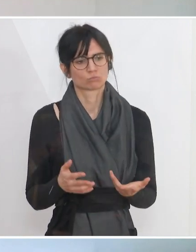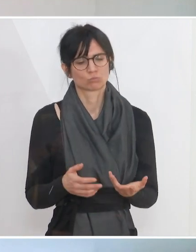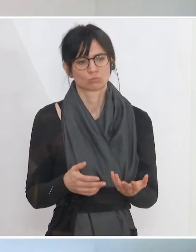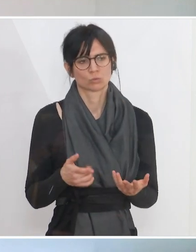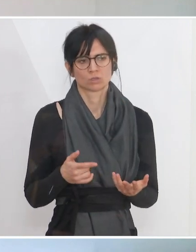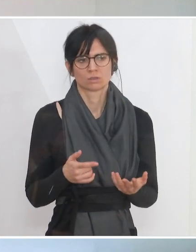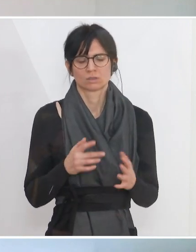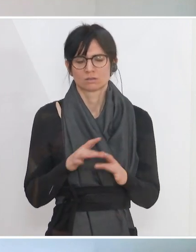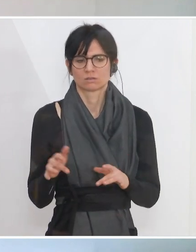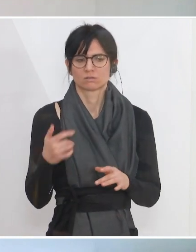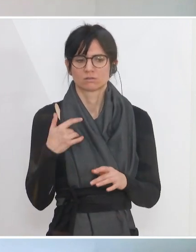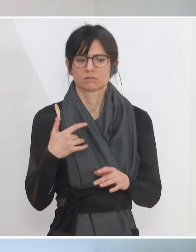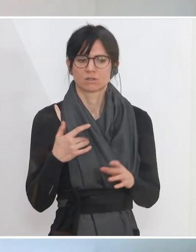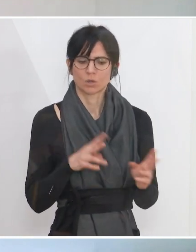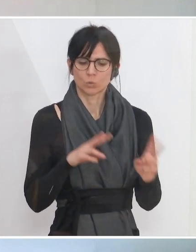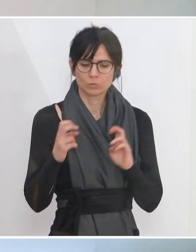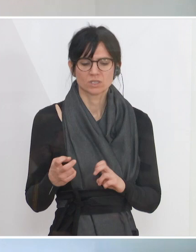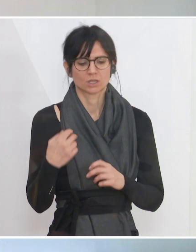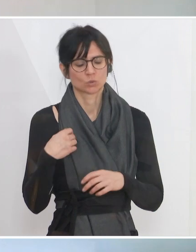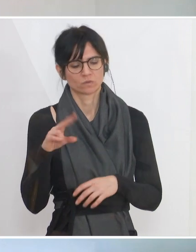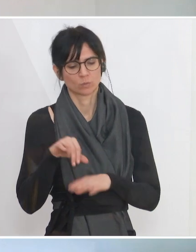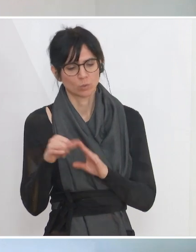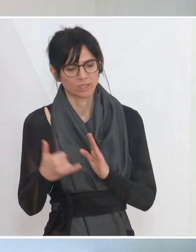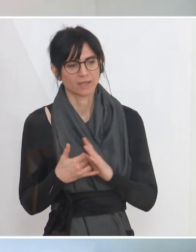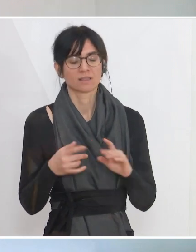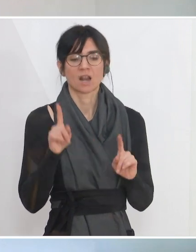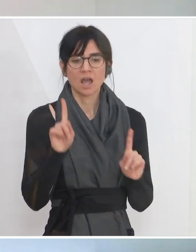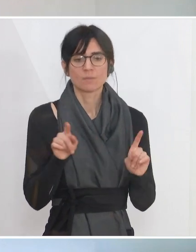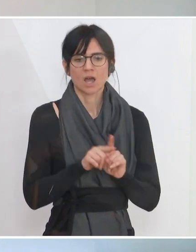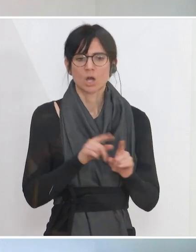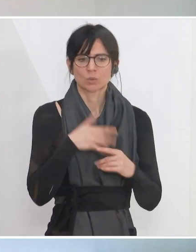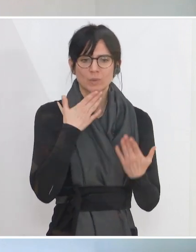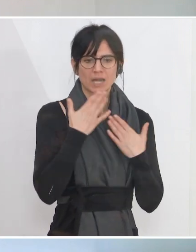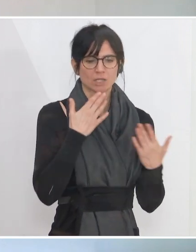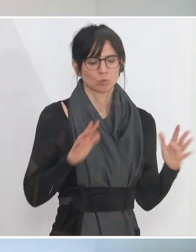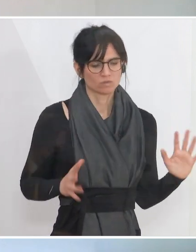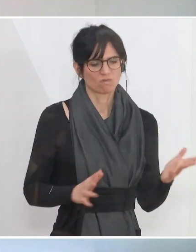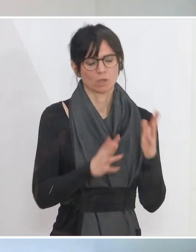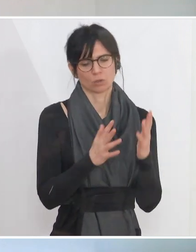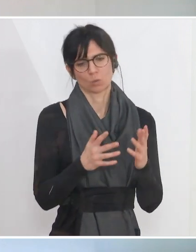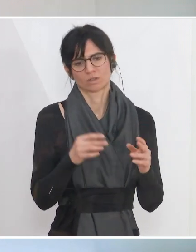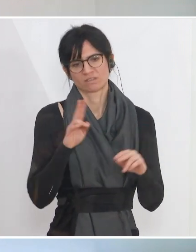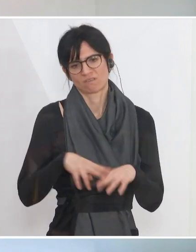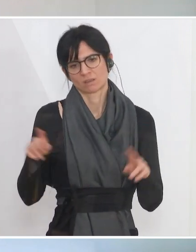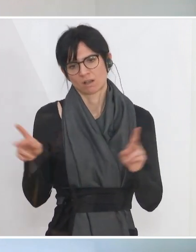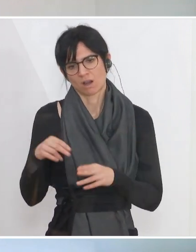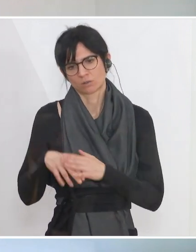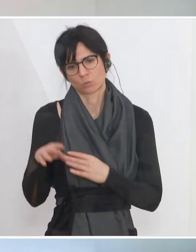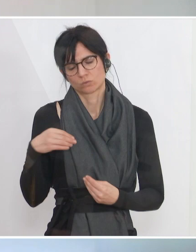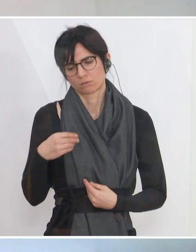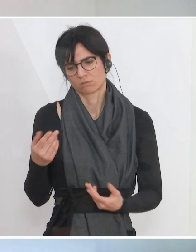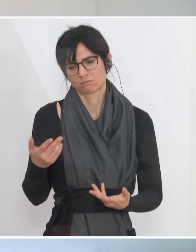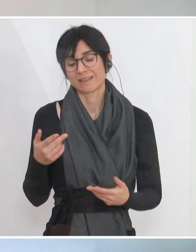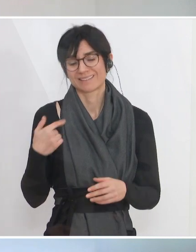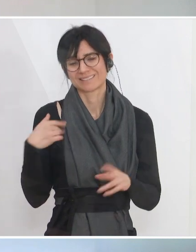unmittelbare Umsetzung von Projekten, aber auch ganz besonders die Beratungsförderung, denn kleine Unternehmen sind oft nicht so